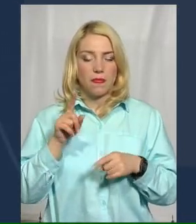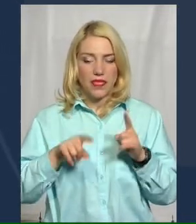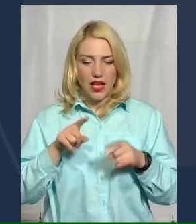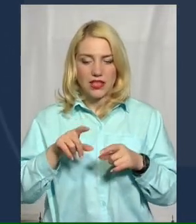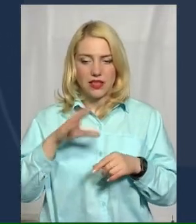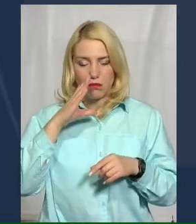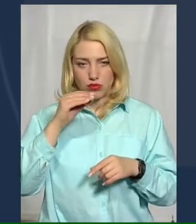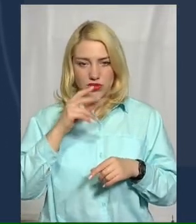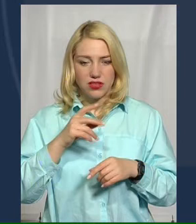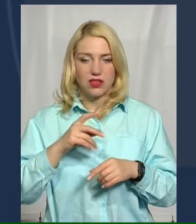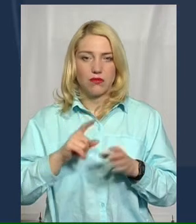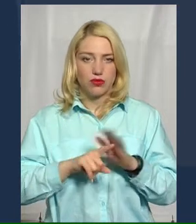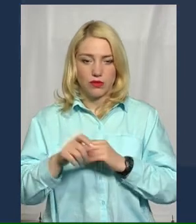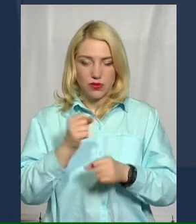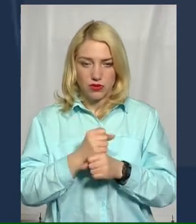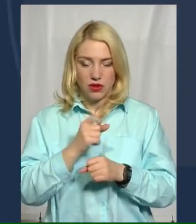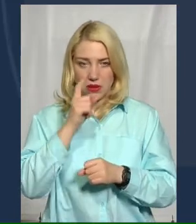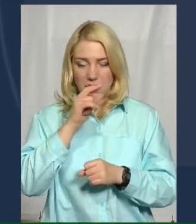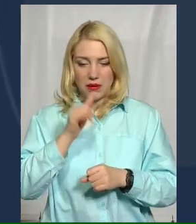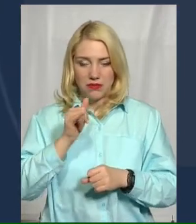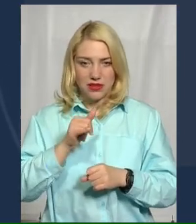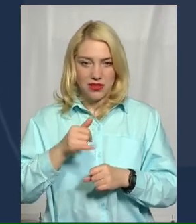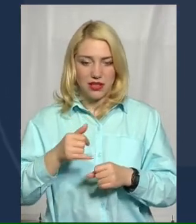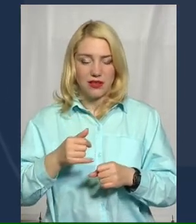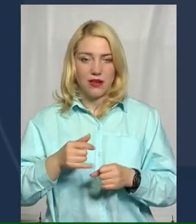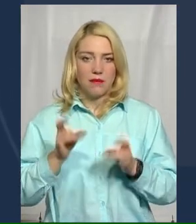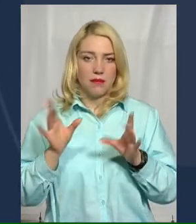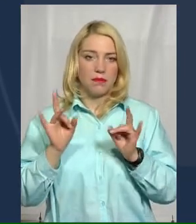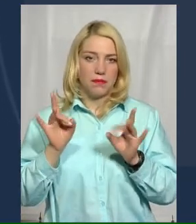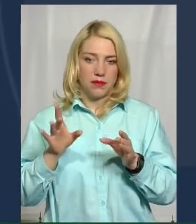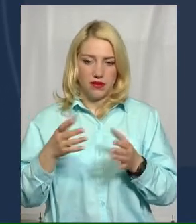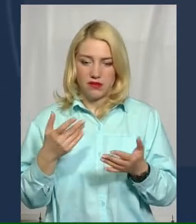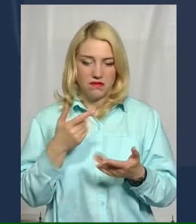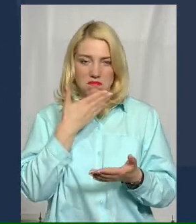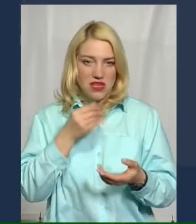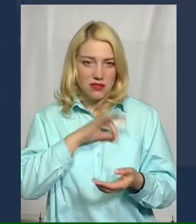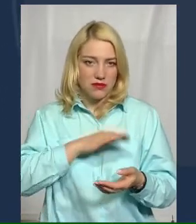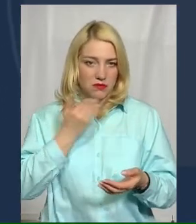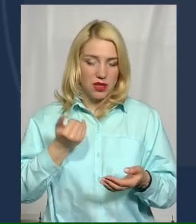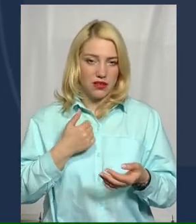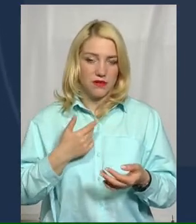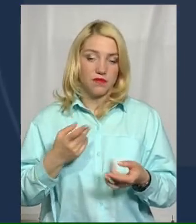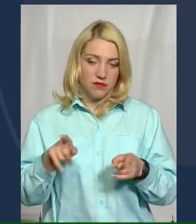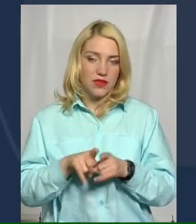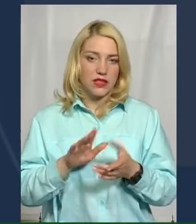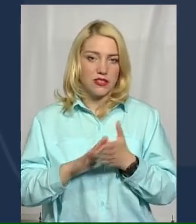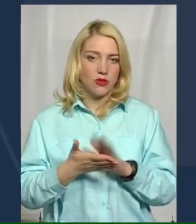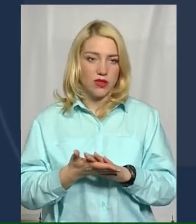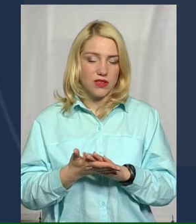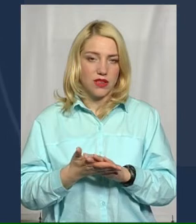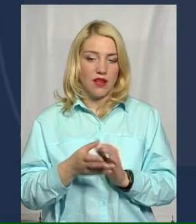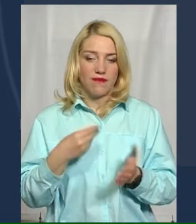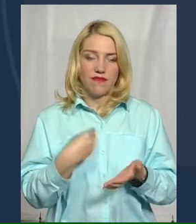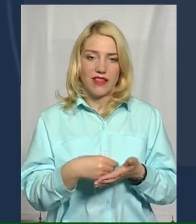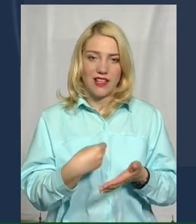поїздили два дні, спалили топливо, і більше не хочуть їхати, бо нема що везти. Ось така ситуація. І нанцева